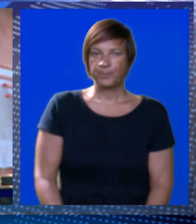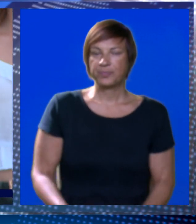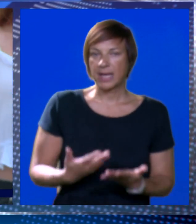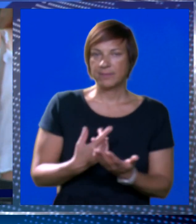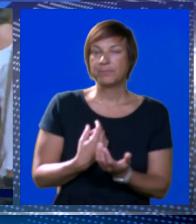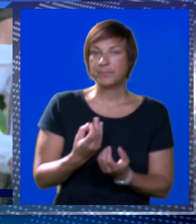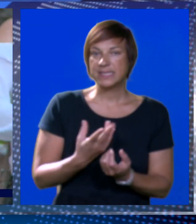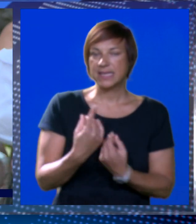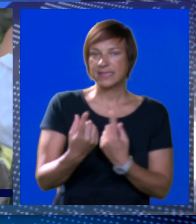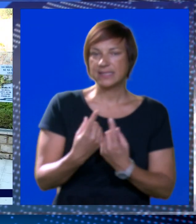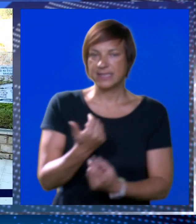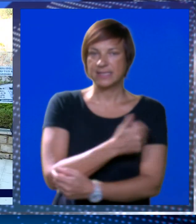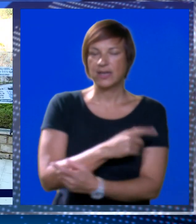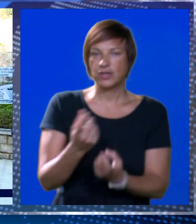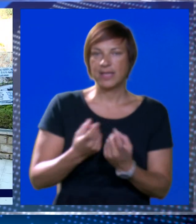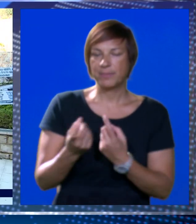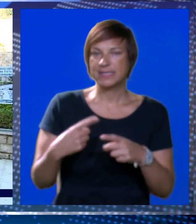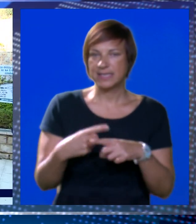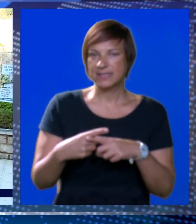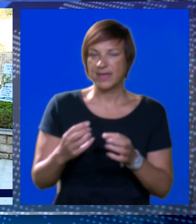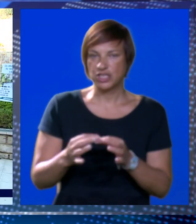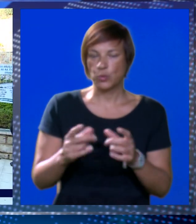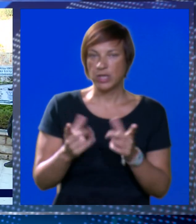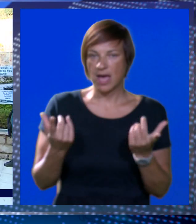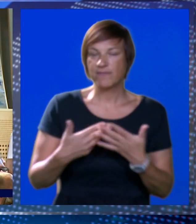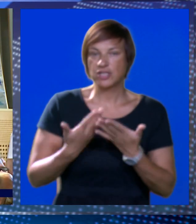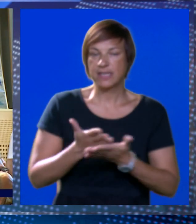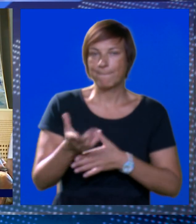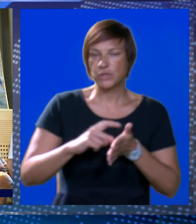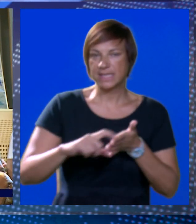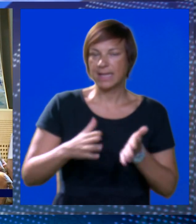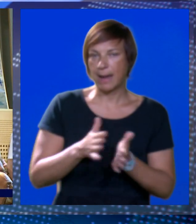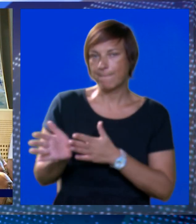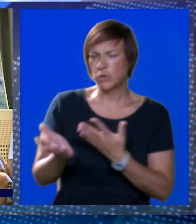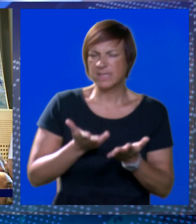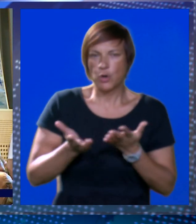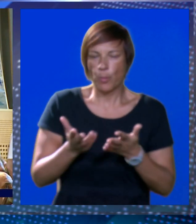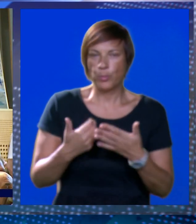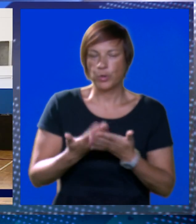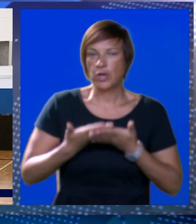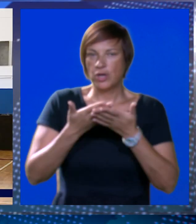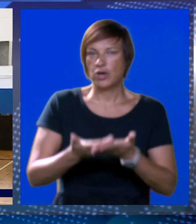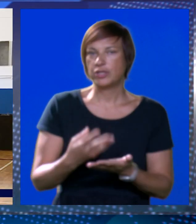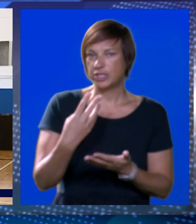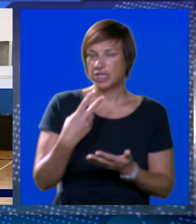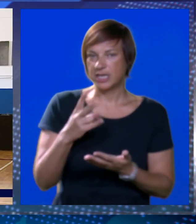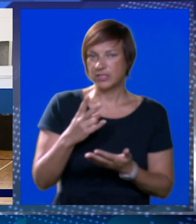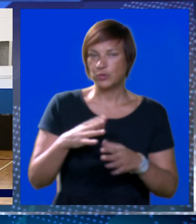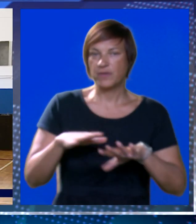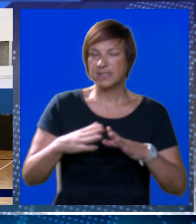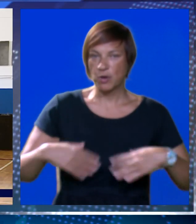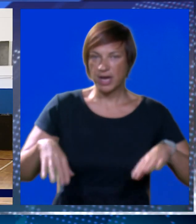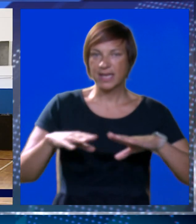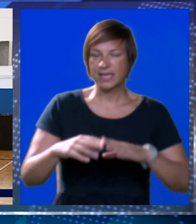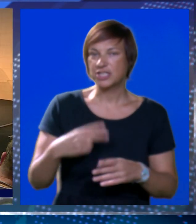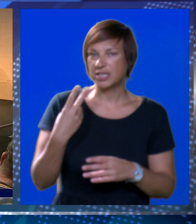Sporna trasa brze ceste godinama izaziva prijepore u javnosti, a posljednjih tjedana posebno burno. Održano su čak dva